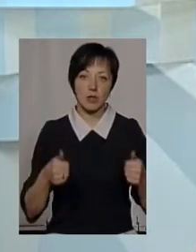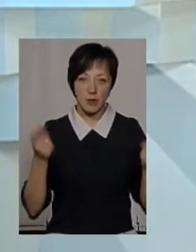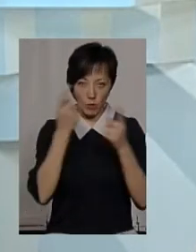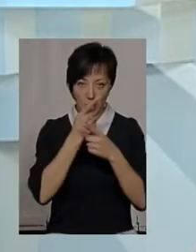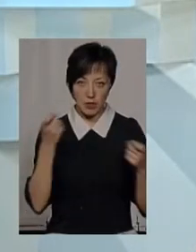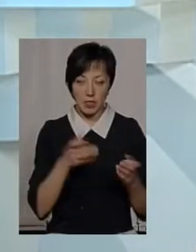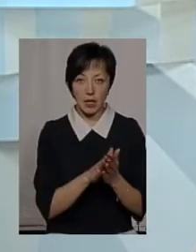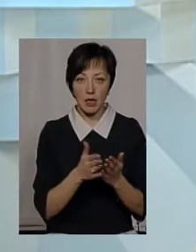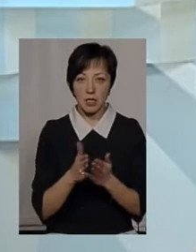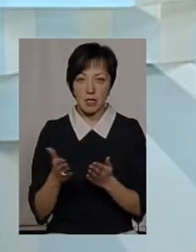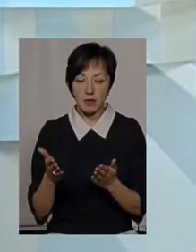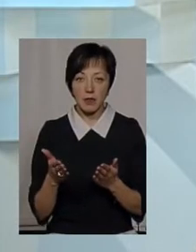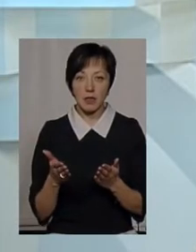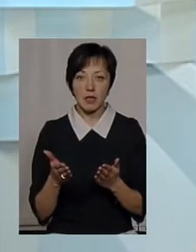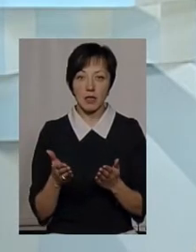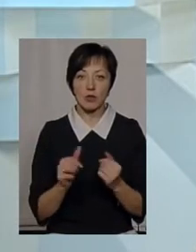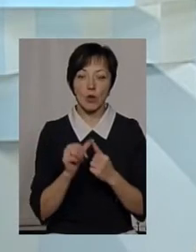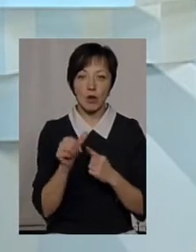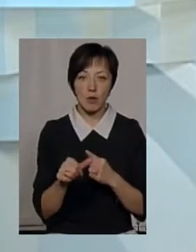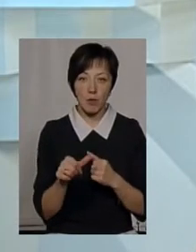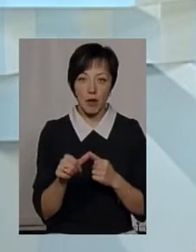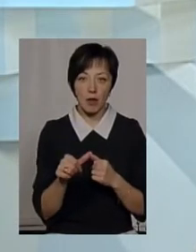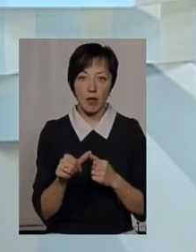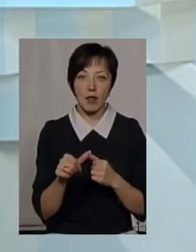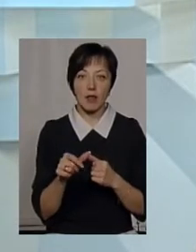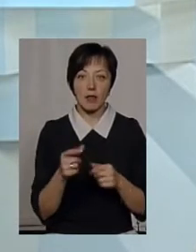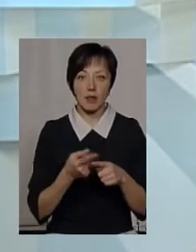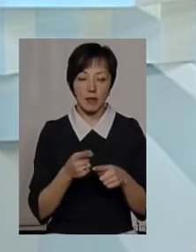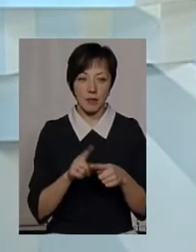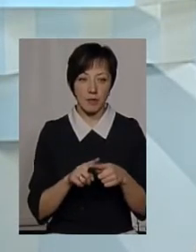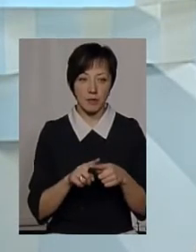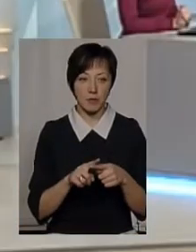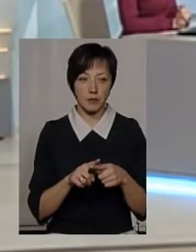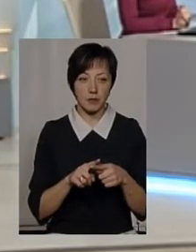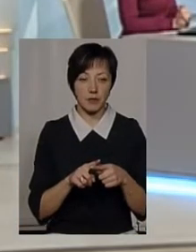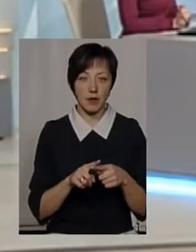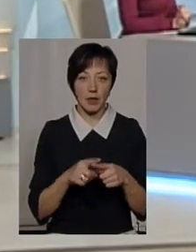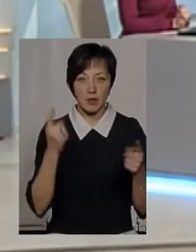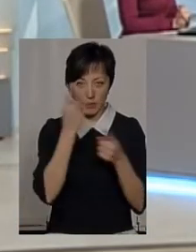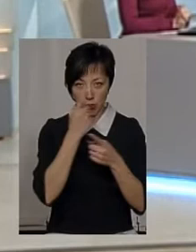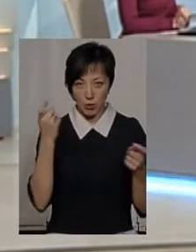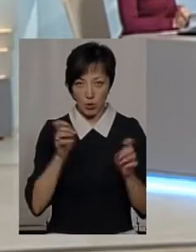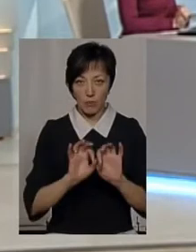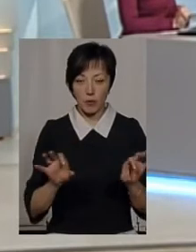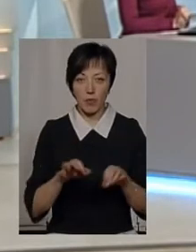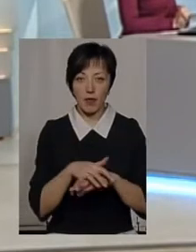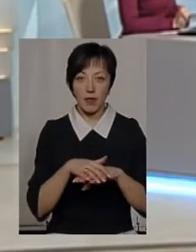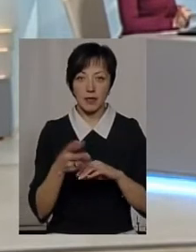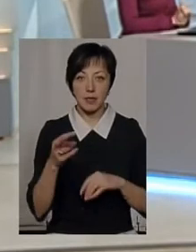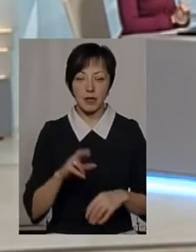інформаційні листівки, зокрема, навкруги зимувальної ями, з метою інформування населення.